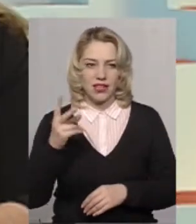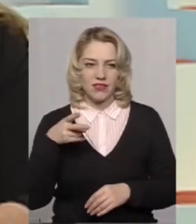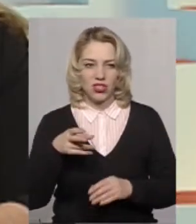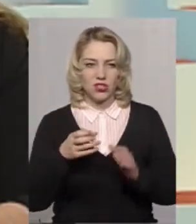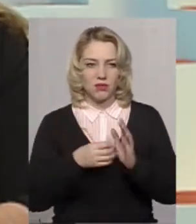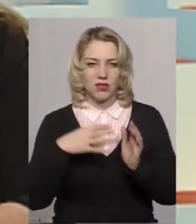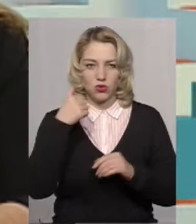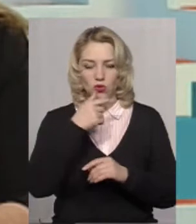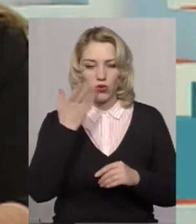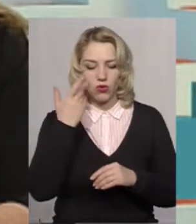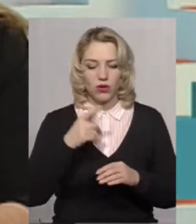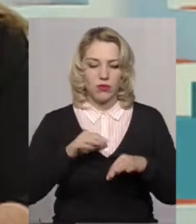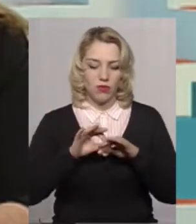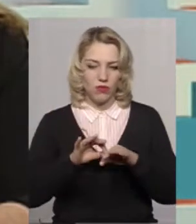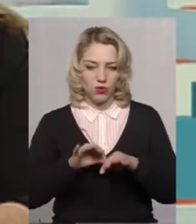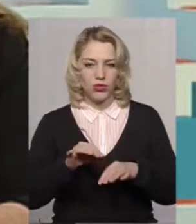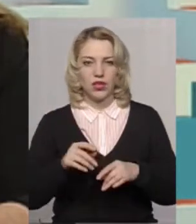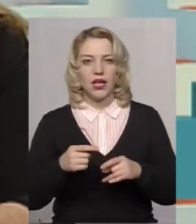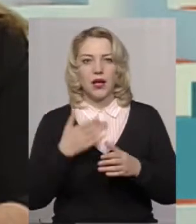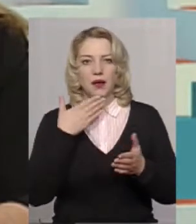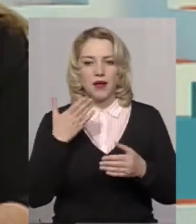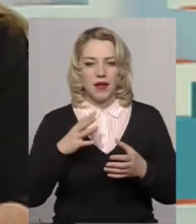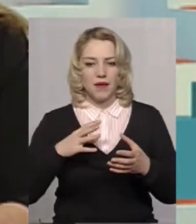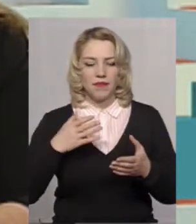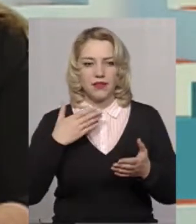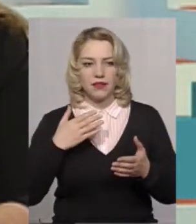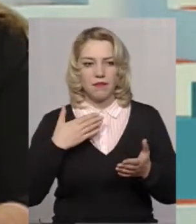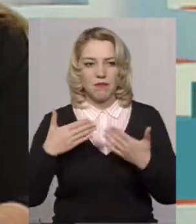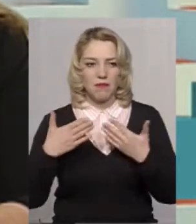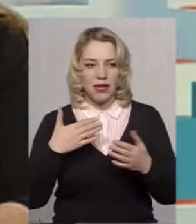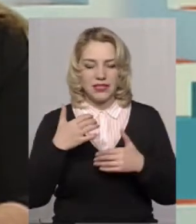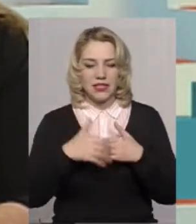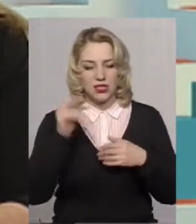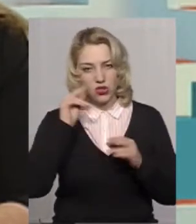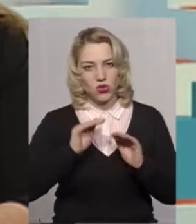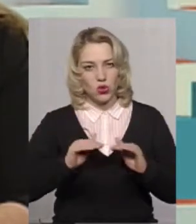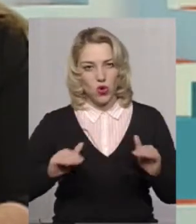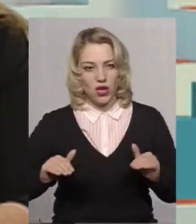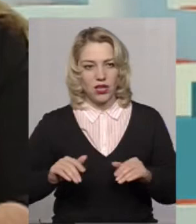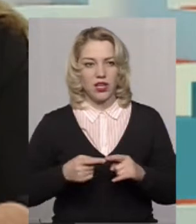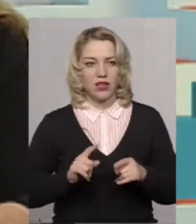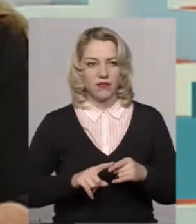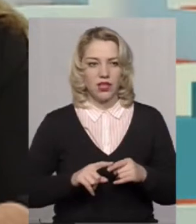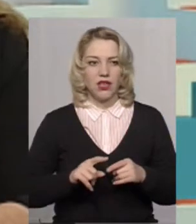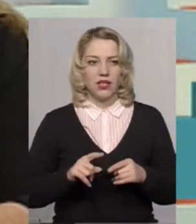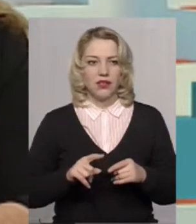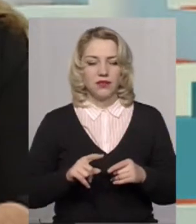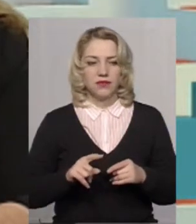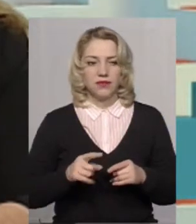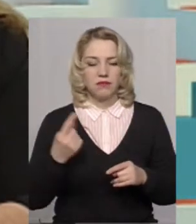Коли ми проводили правосвітні бесіди серед школярів, навчальних закладах в області, з першим